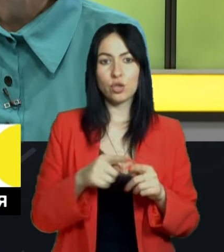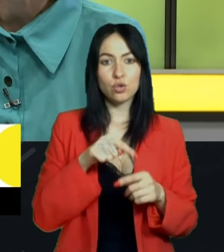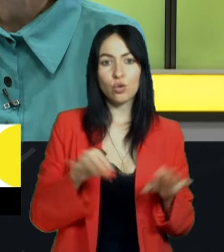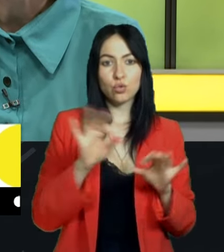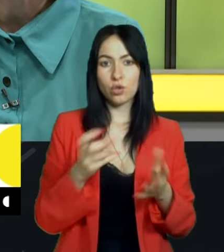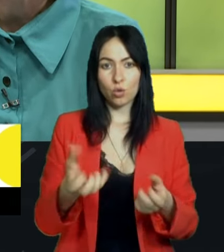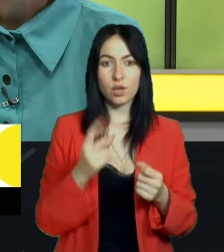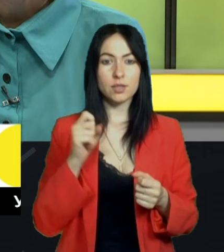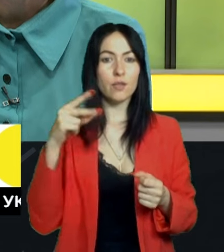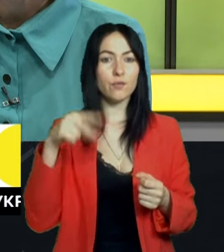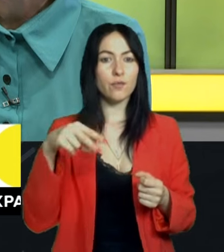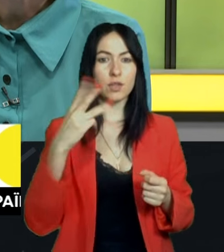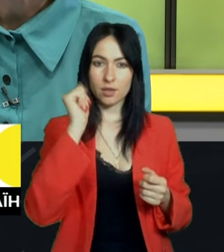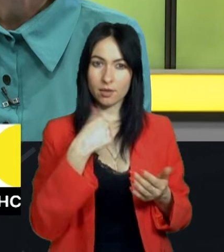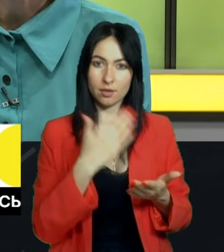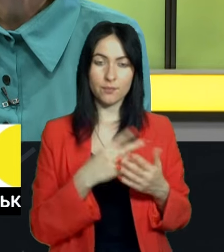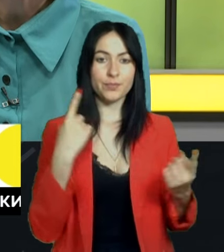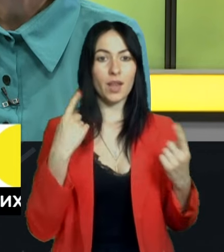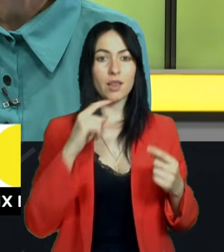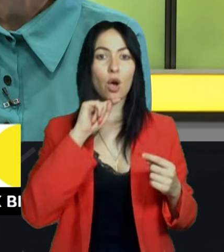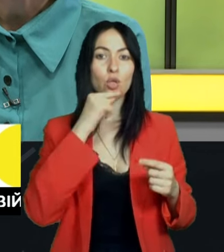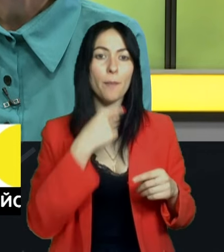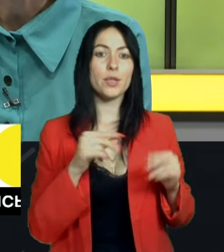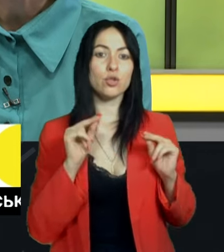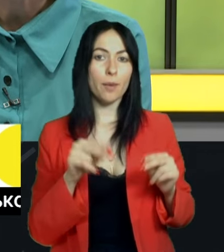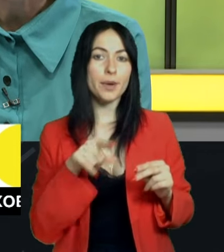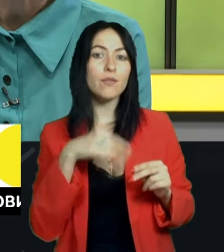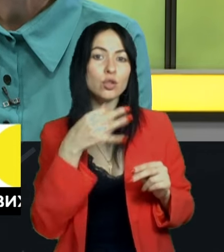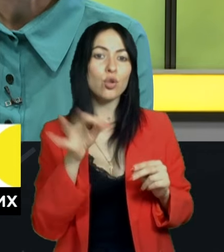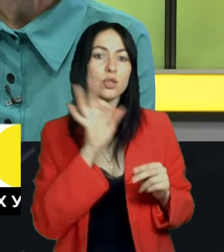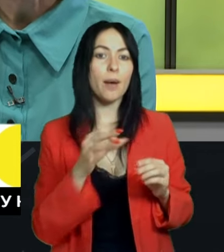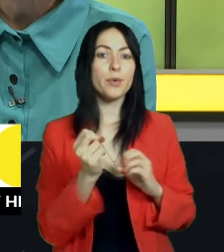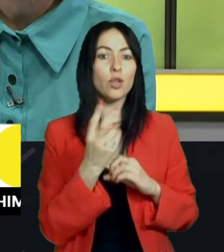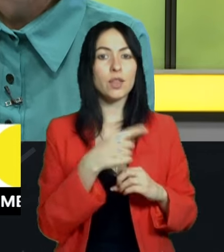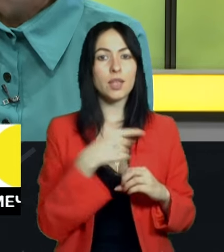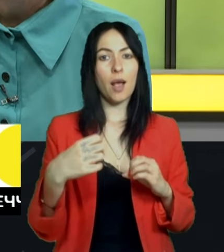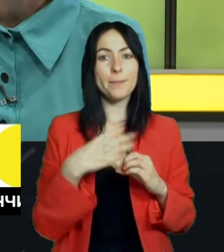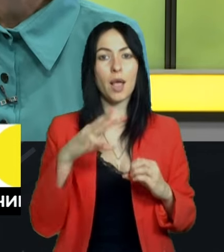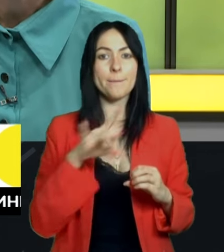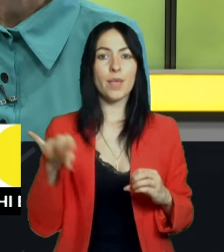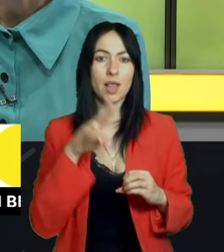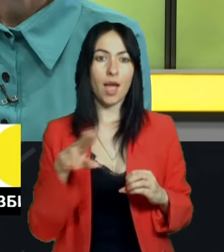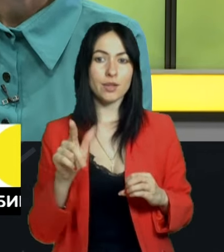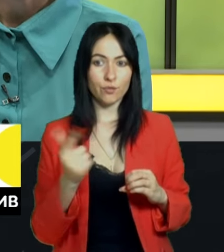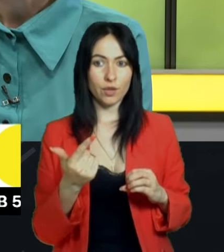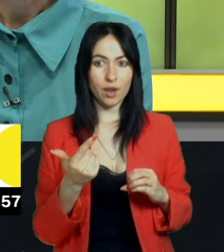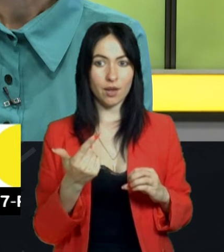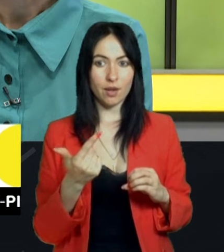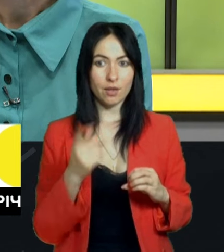дані економічної правди, йшлося про 12-15 млрд грн на місяць.